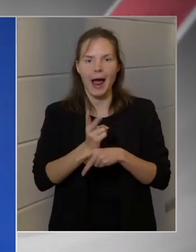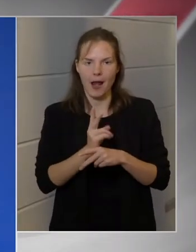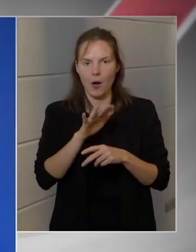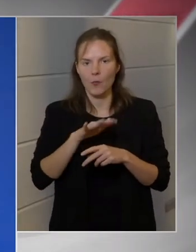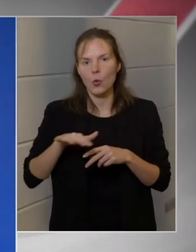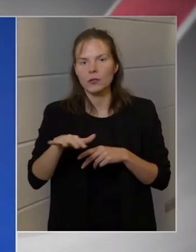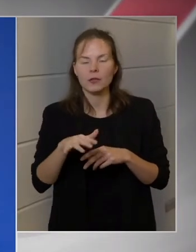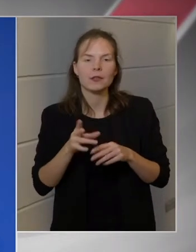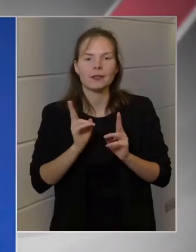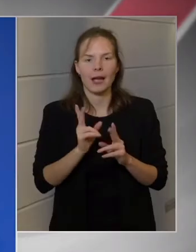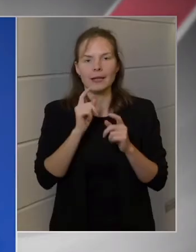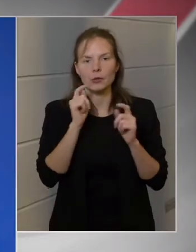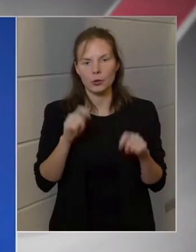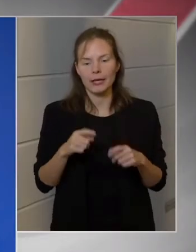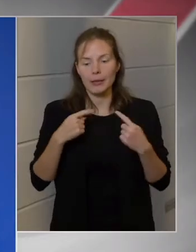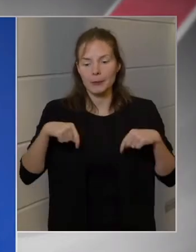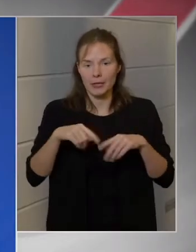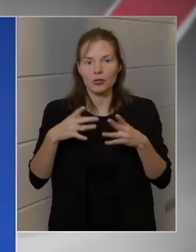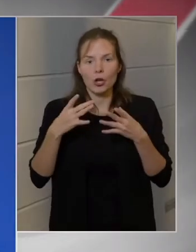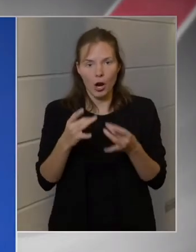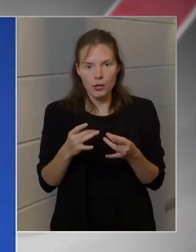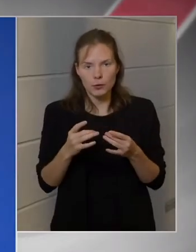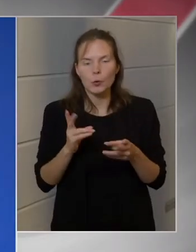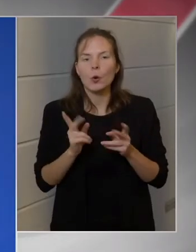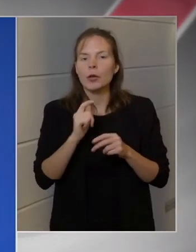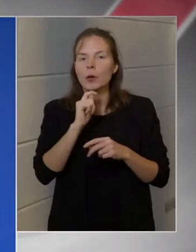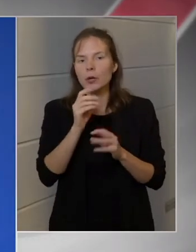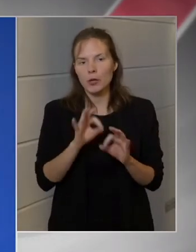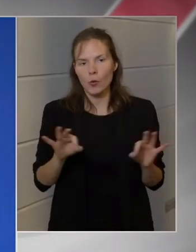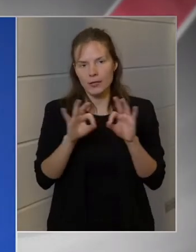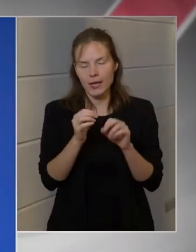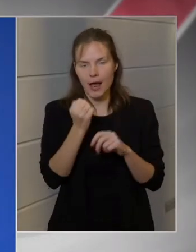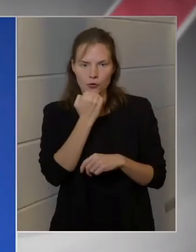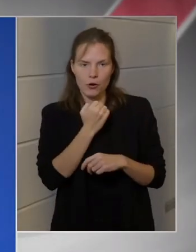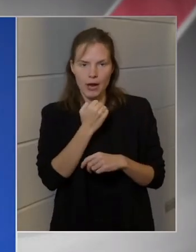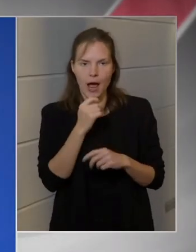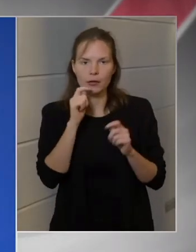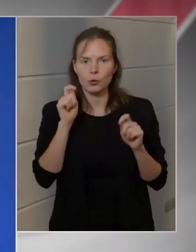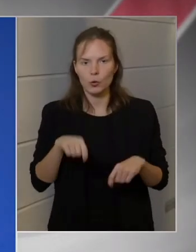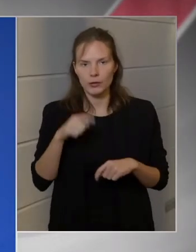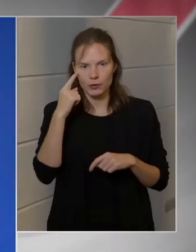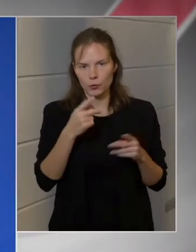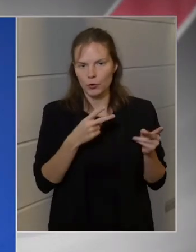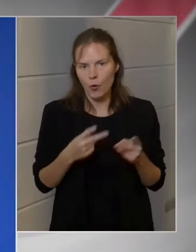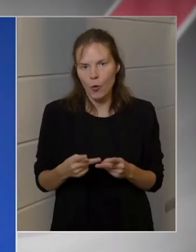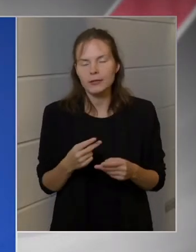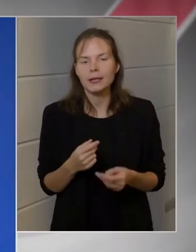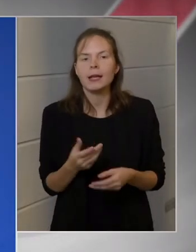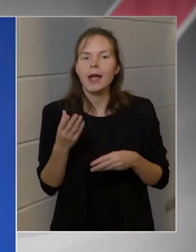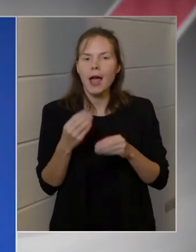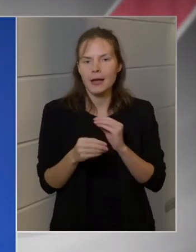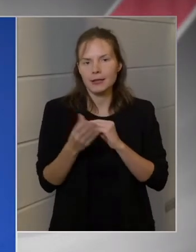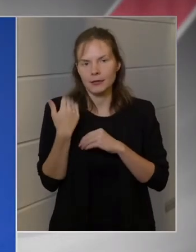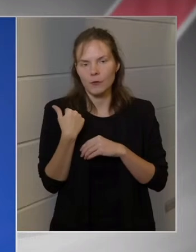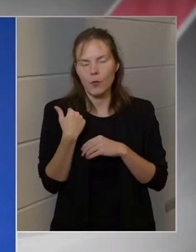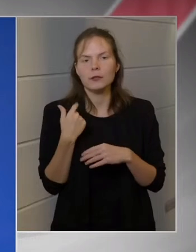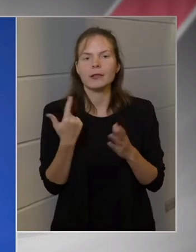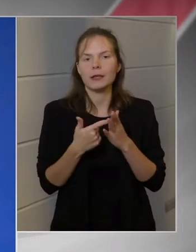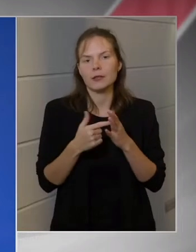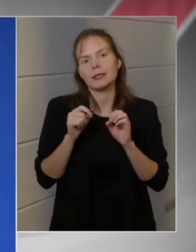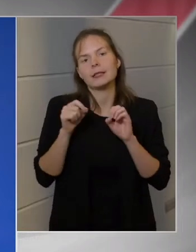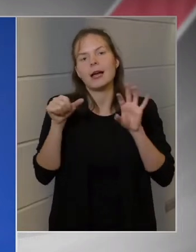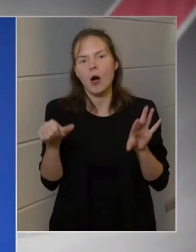ahhoz ragaszkodunk, hogy Magyarország is a saját döntését meghozhassa, és ezért tartottunk a lehető legdemokratikusabb formában 2016.